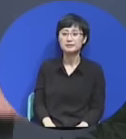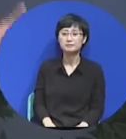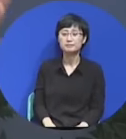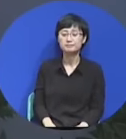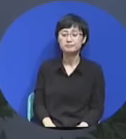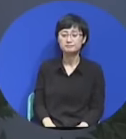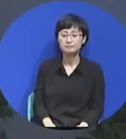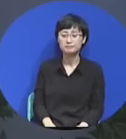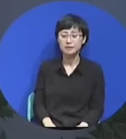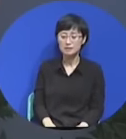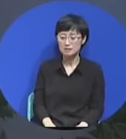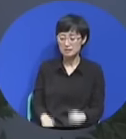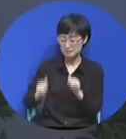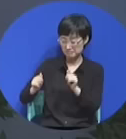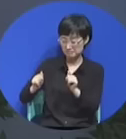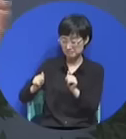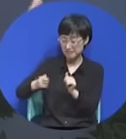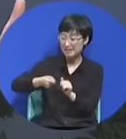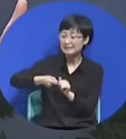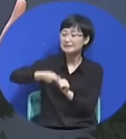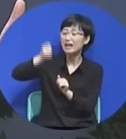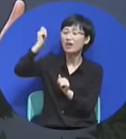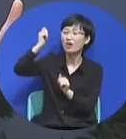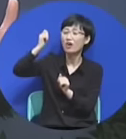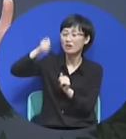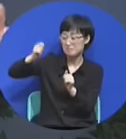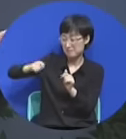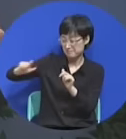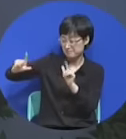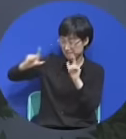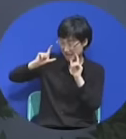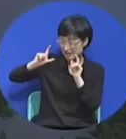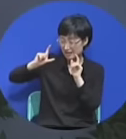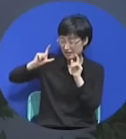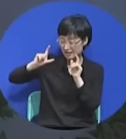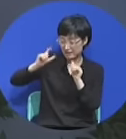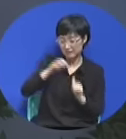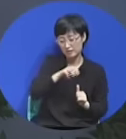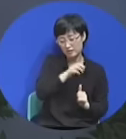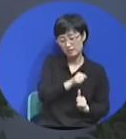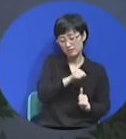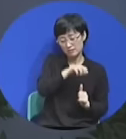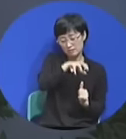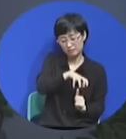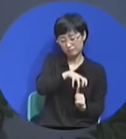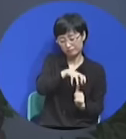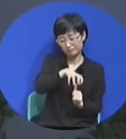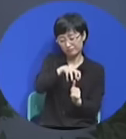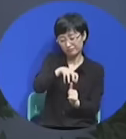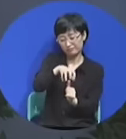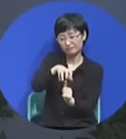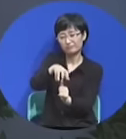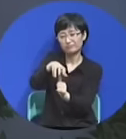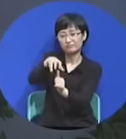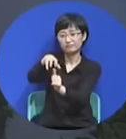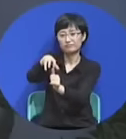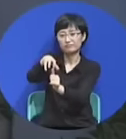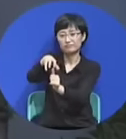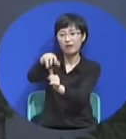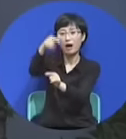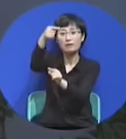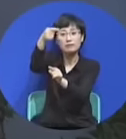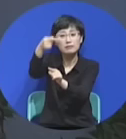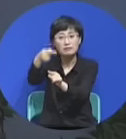그래서 사형선고를 받고 가는데 어떤 중요한 사람이 이 마틴 루트를